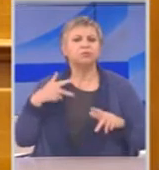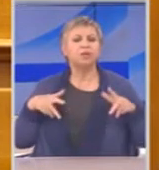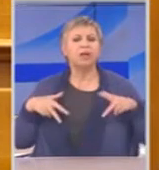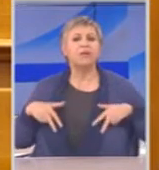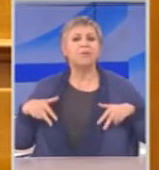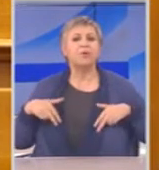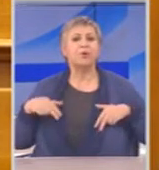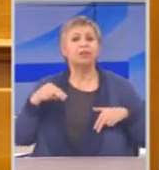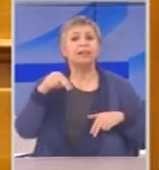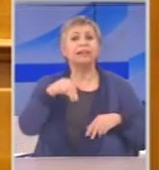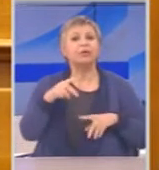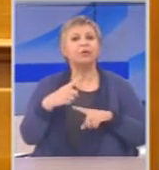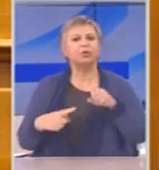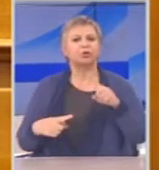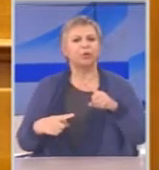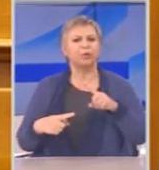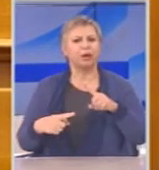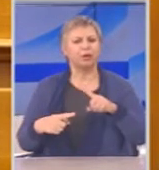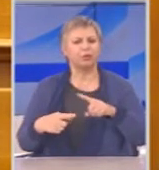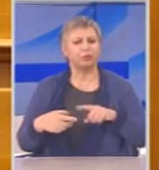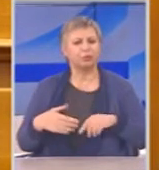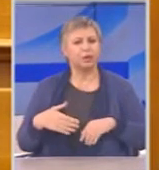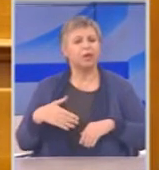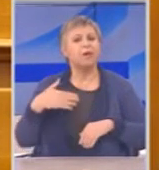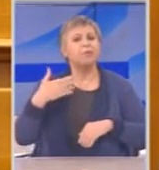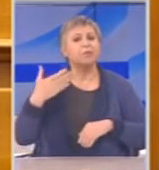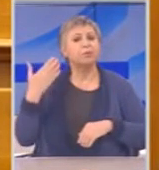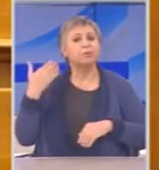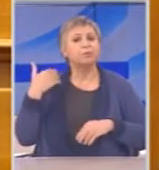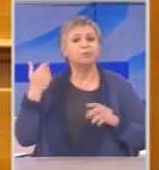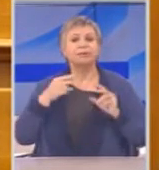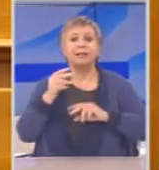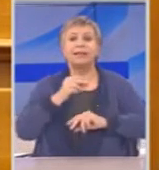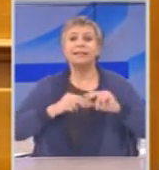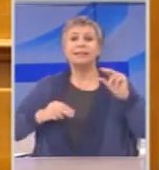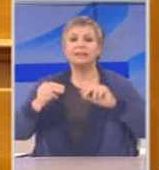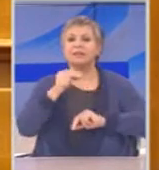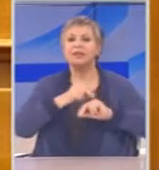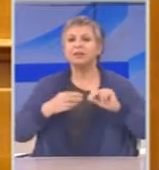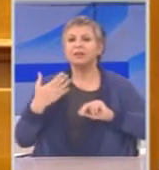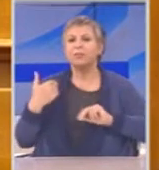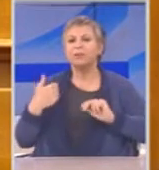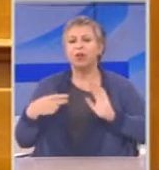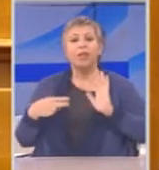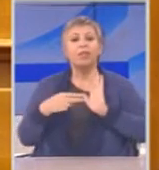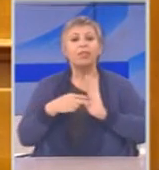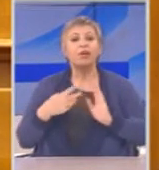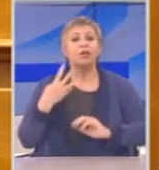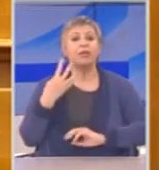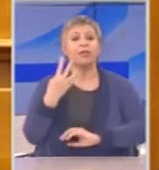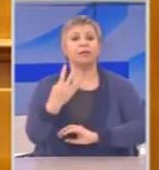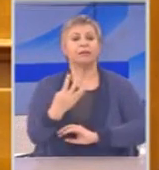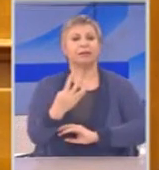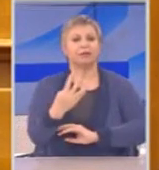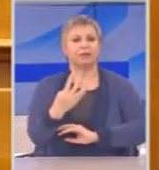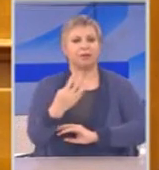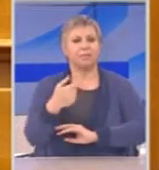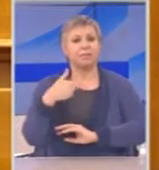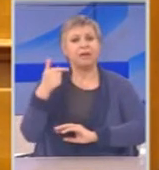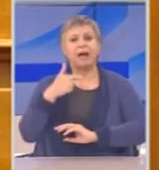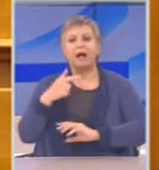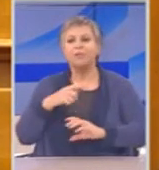συζήτηση για το προϋπολογισμό του 2004, στην Επιτροπή Οικονομικών Υποθέσεων της